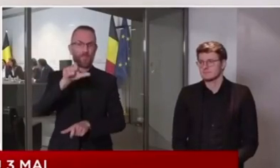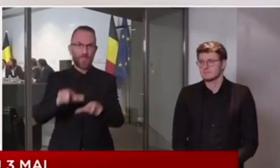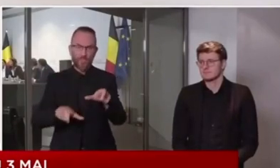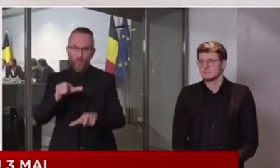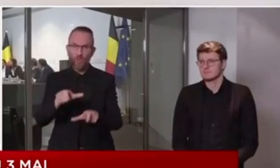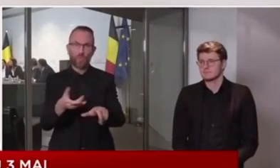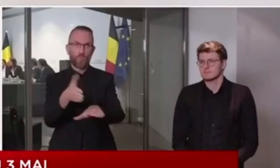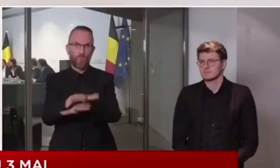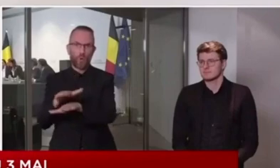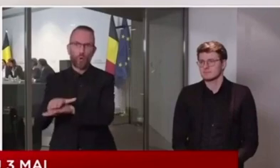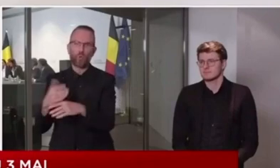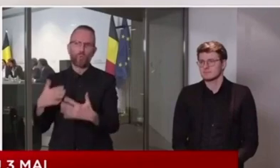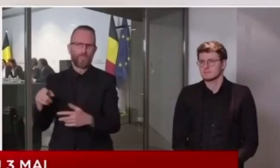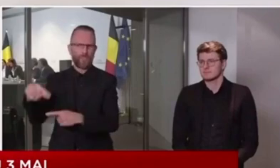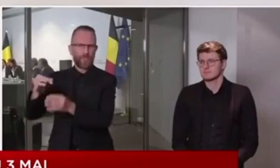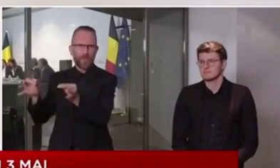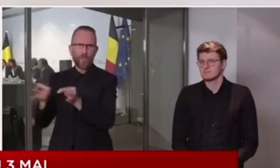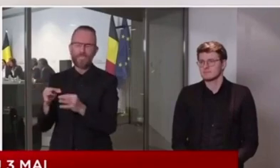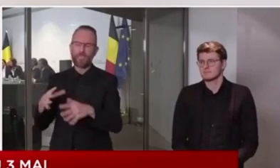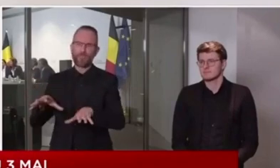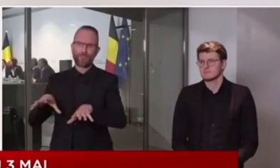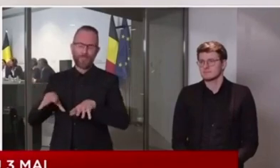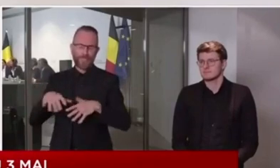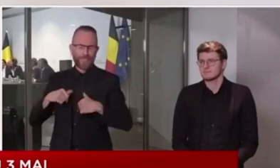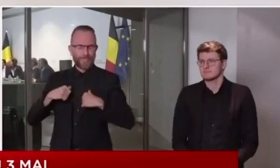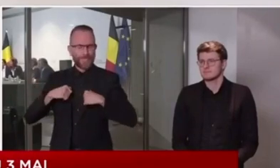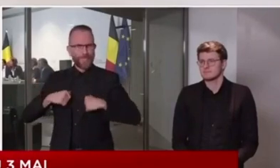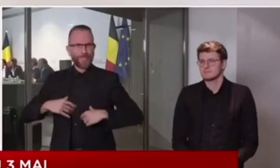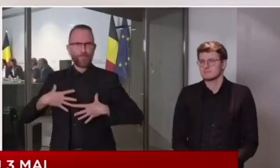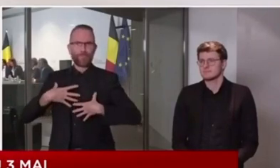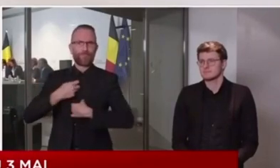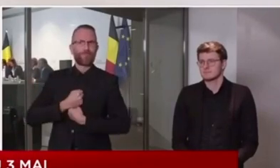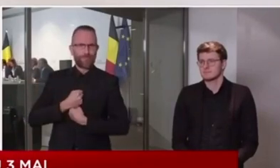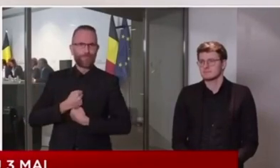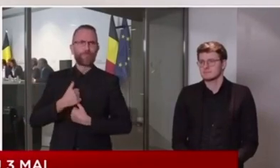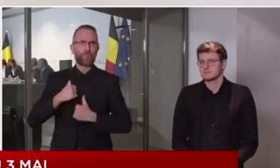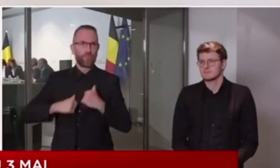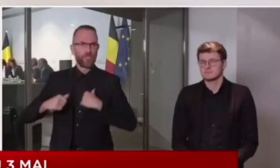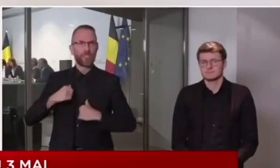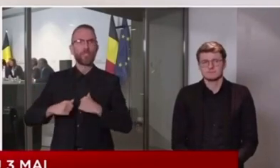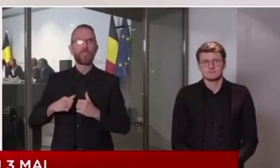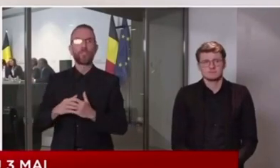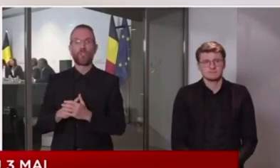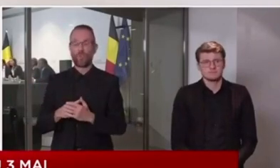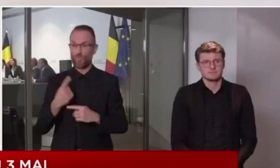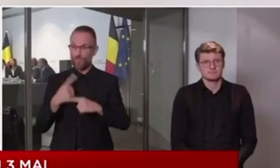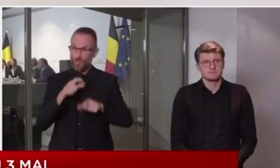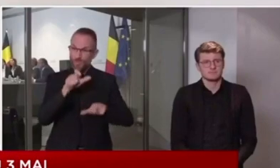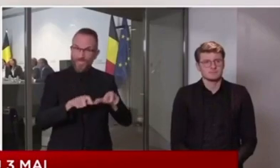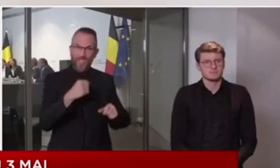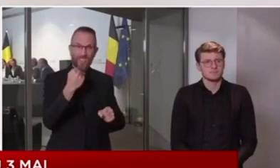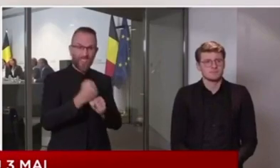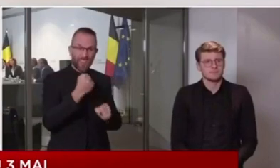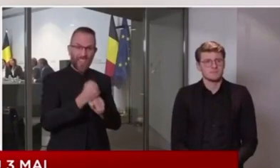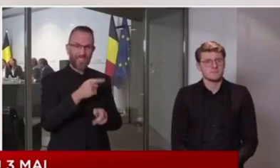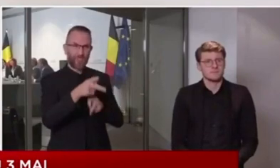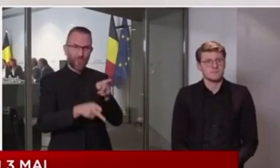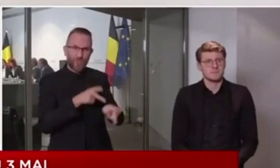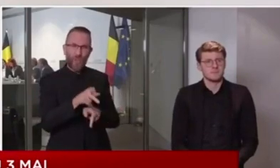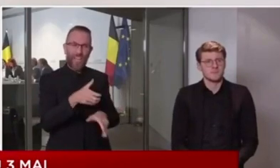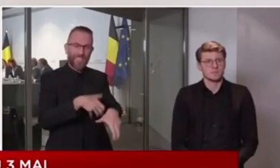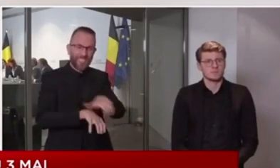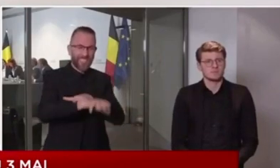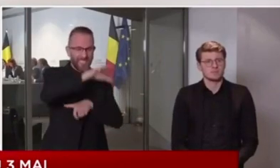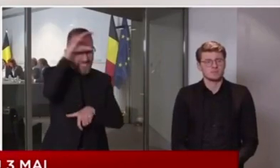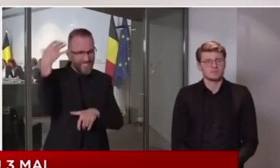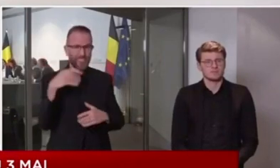Il y a aussi un personnel soignant qui se bat au quotidien pour sauver des vies. Ceux-ci doivent, avec les